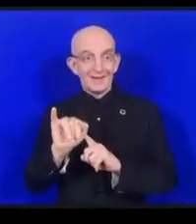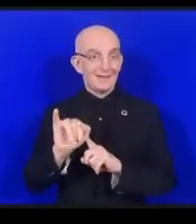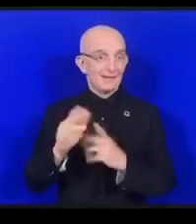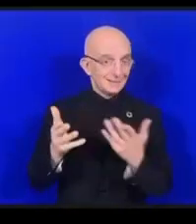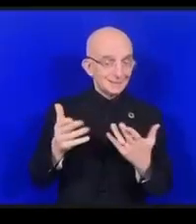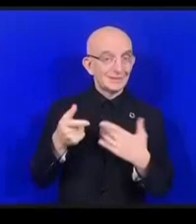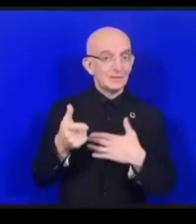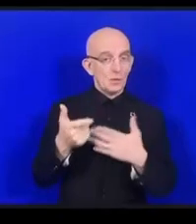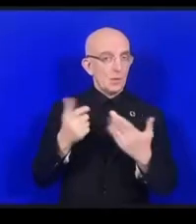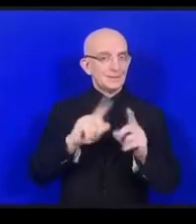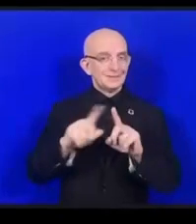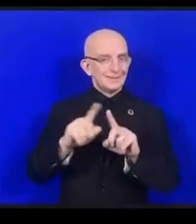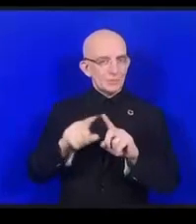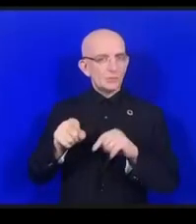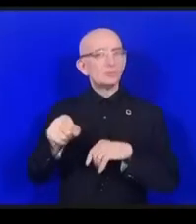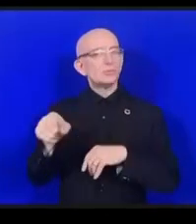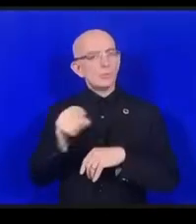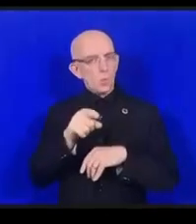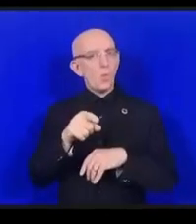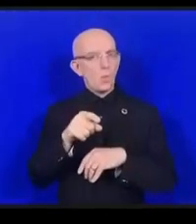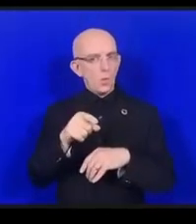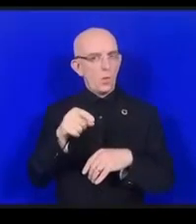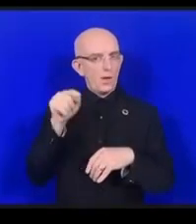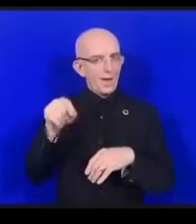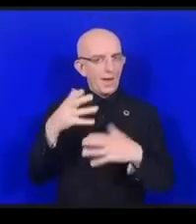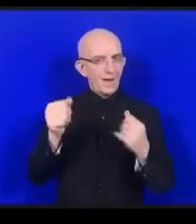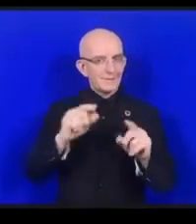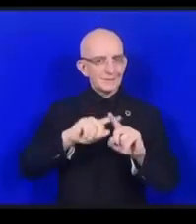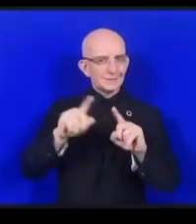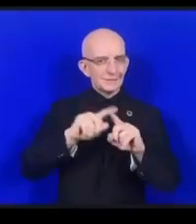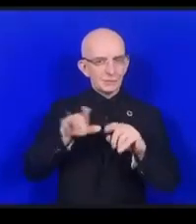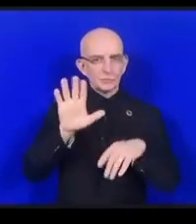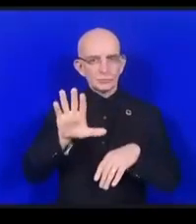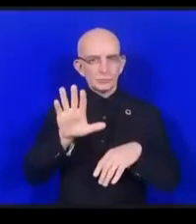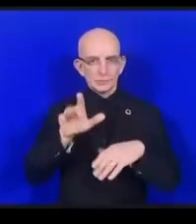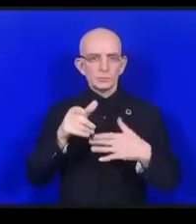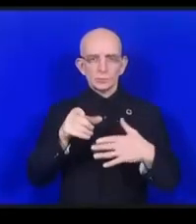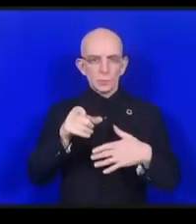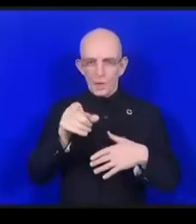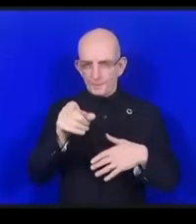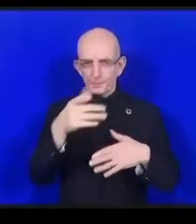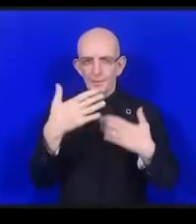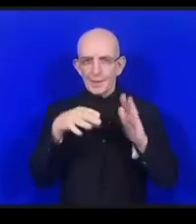雑なアーキテクチャになっていますですからそれは